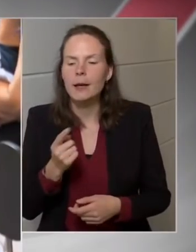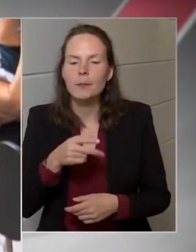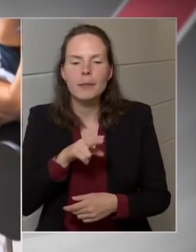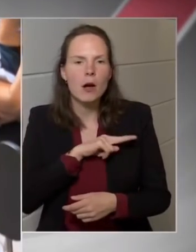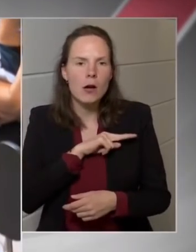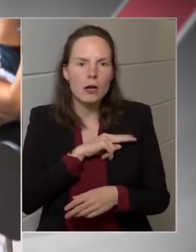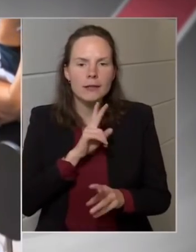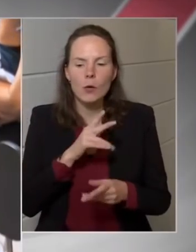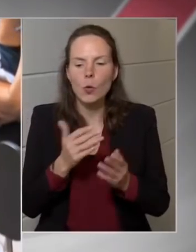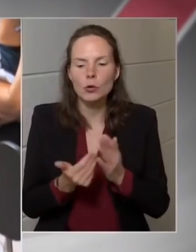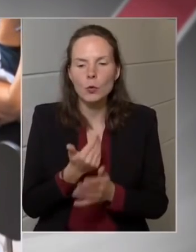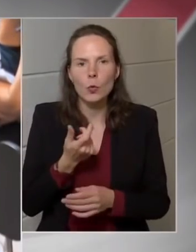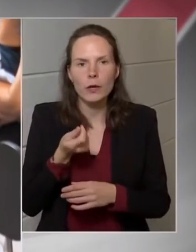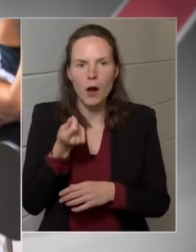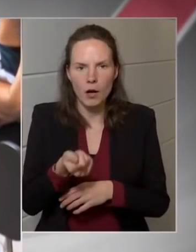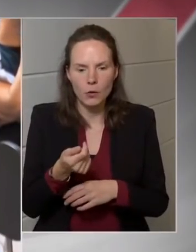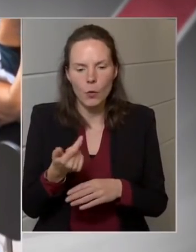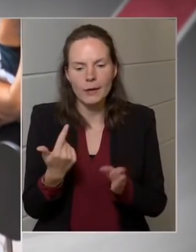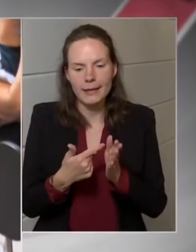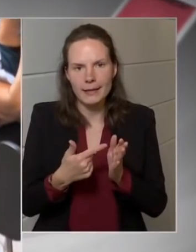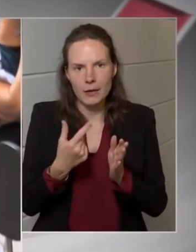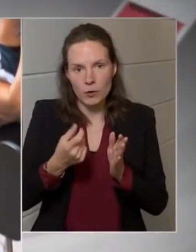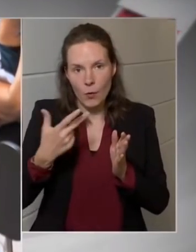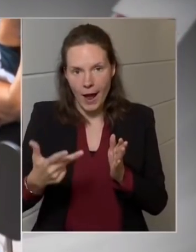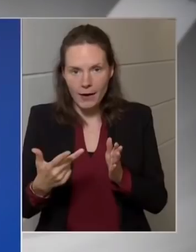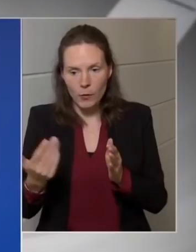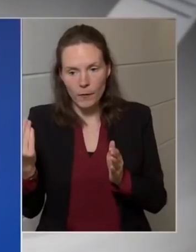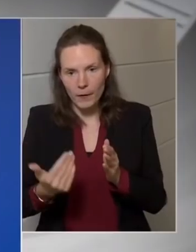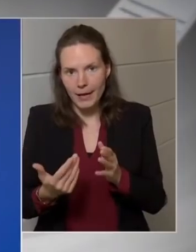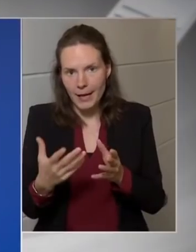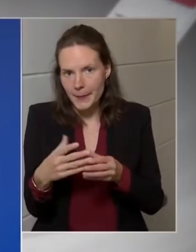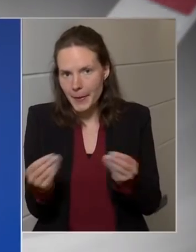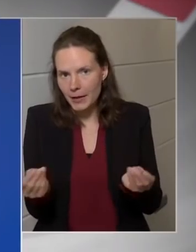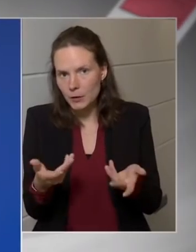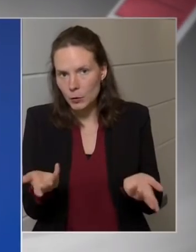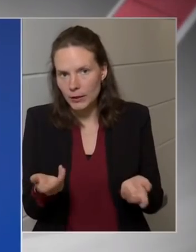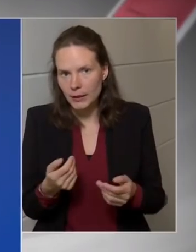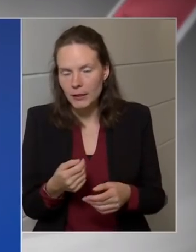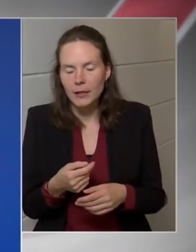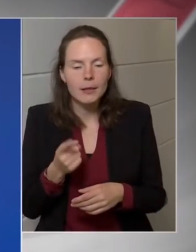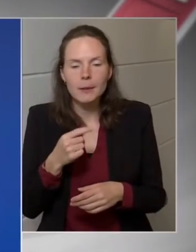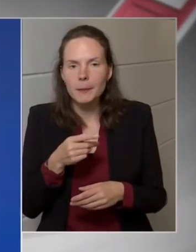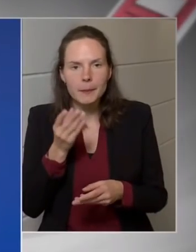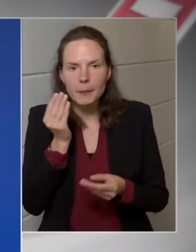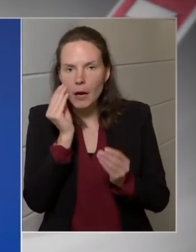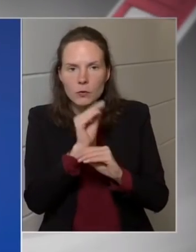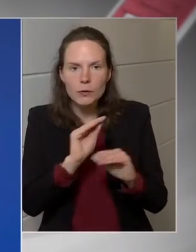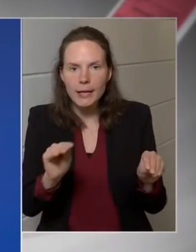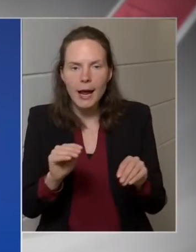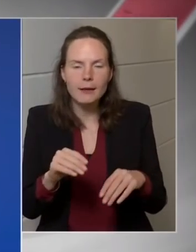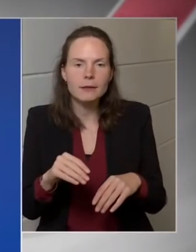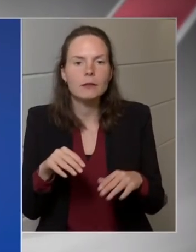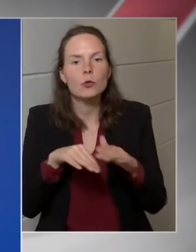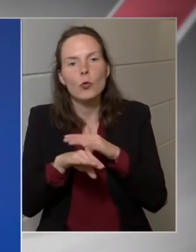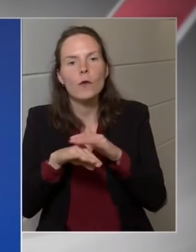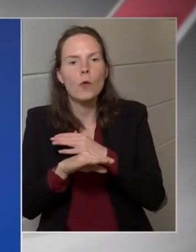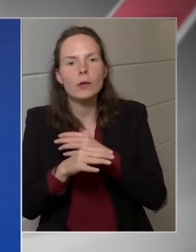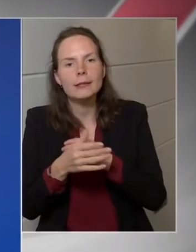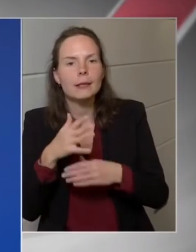arra, hogy az új adók 2023 végén megszűnnek? Tehát ez mi az üzenete a külföldi befektetőknek?